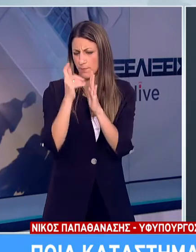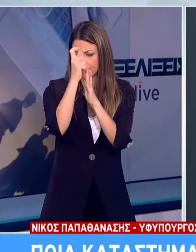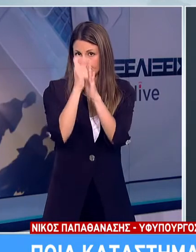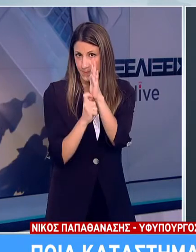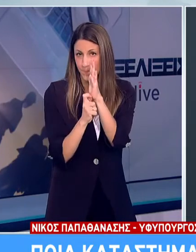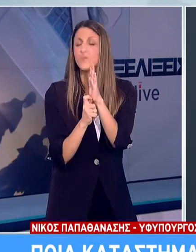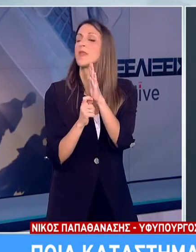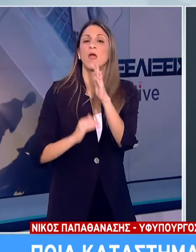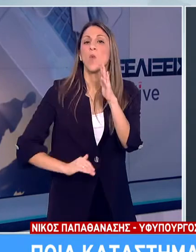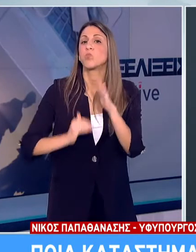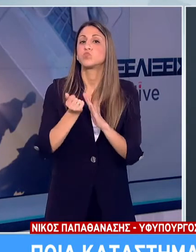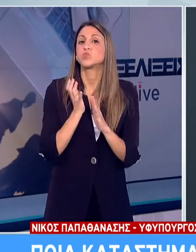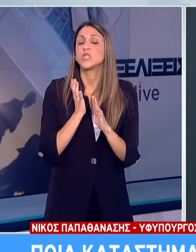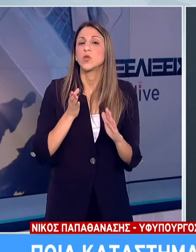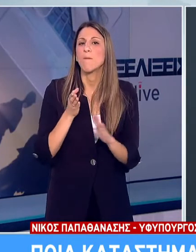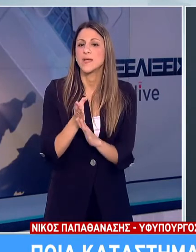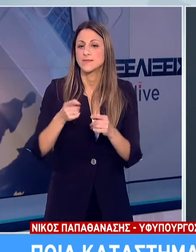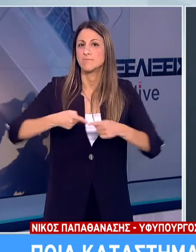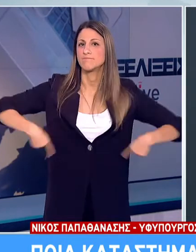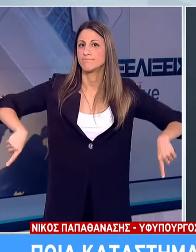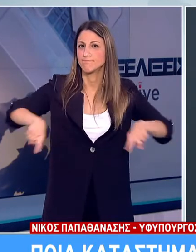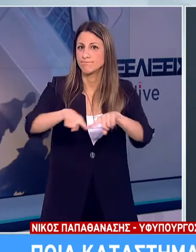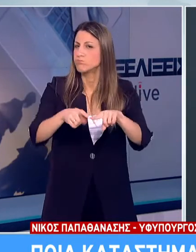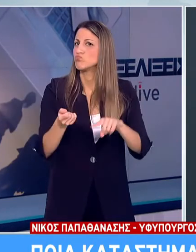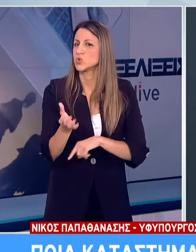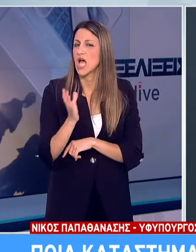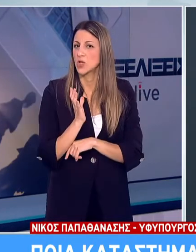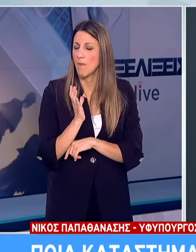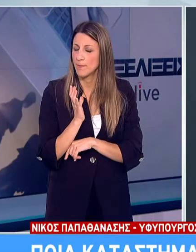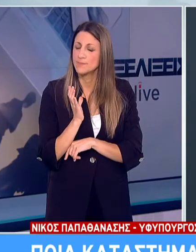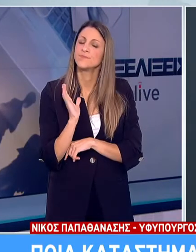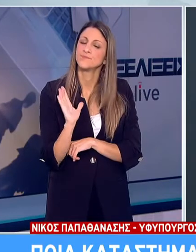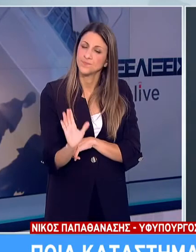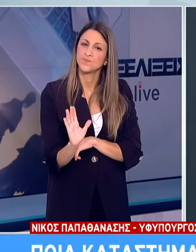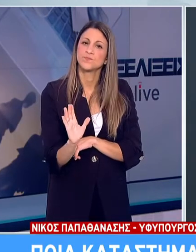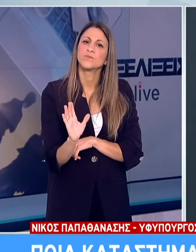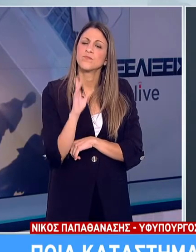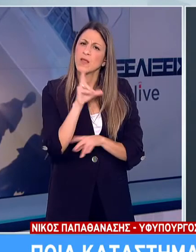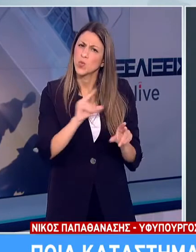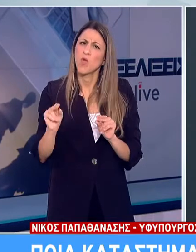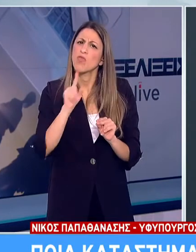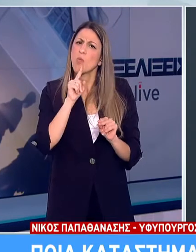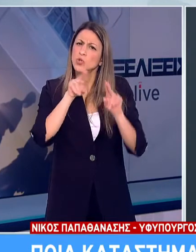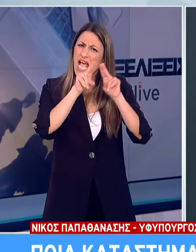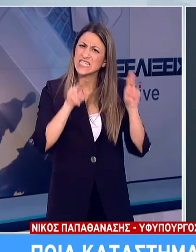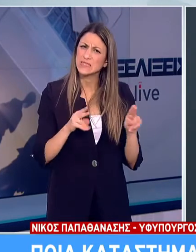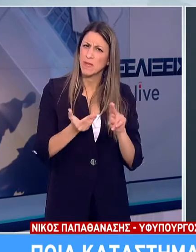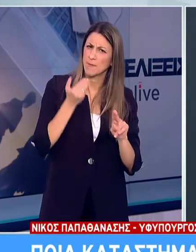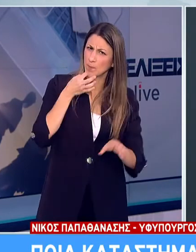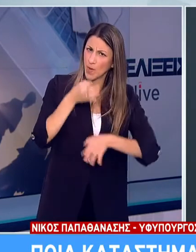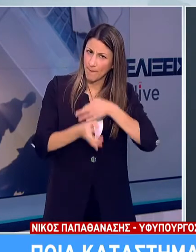προς τον κανόνα των επιτρεπόμενων ατόμων εντός του κυρίως χώρου του καταστήματος, ισχύουν οι ίδιοι όροι με το λιανικό εμπόριο.